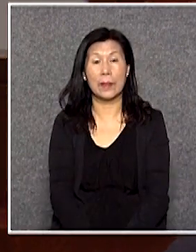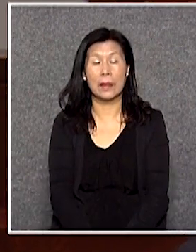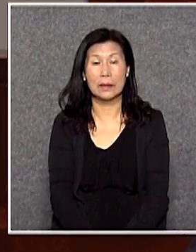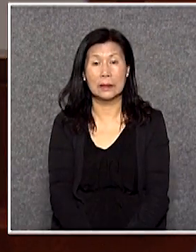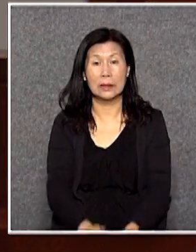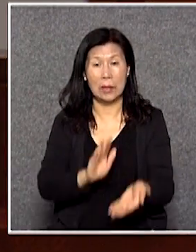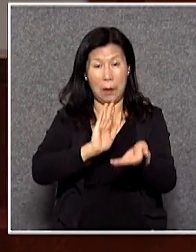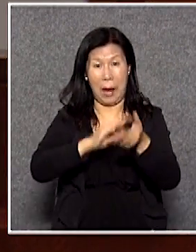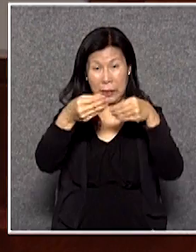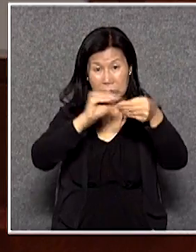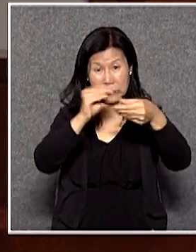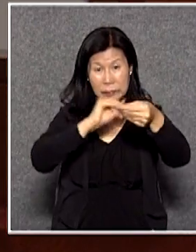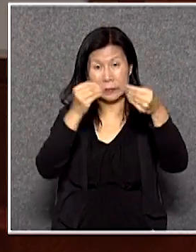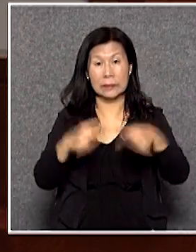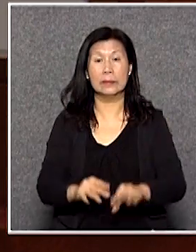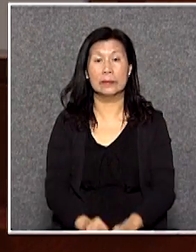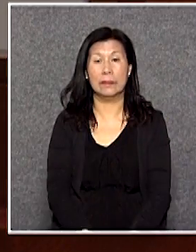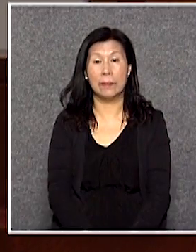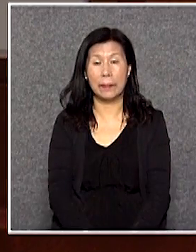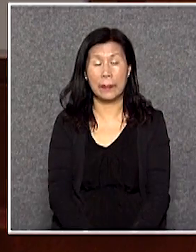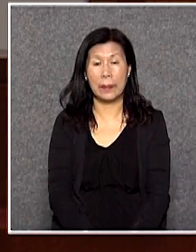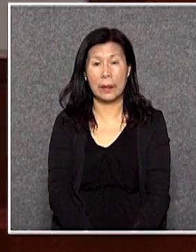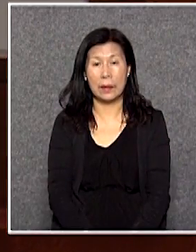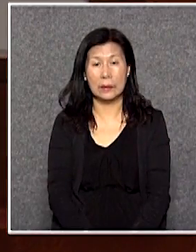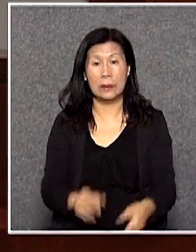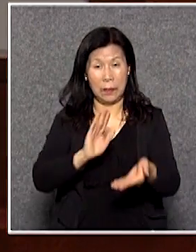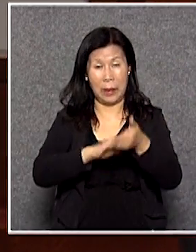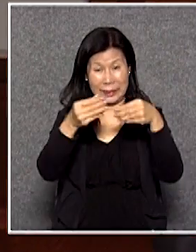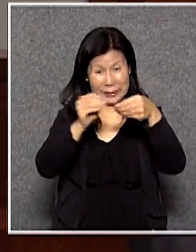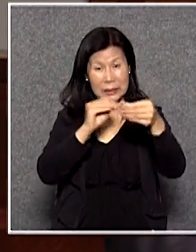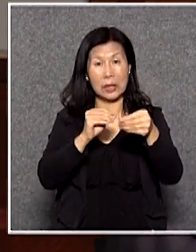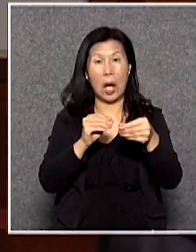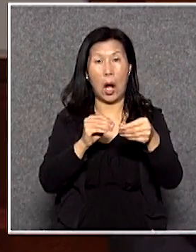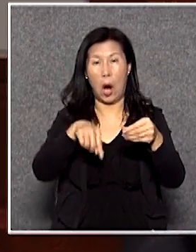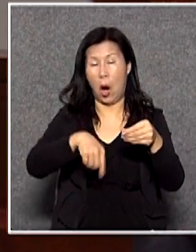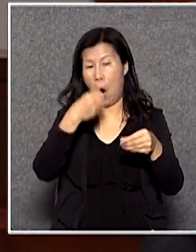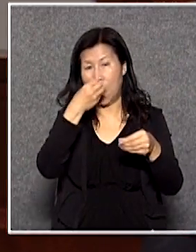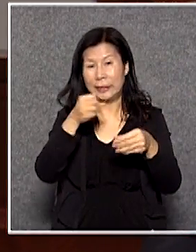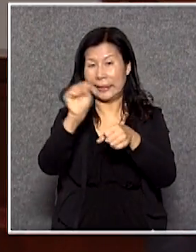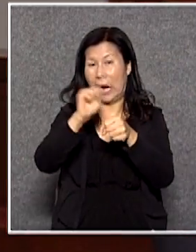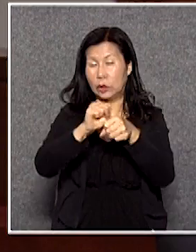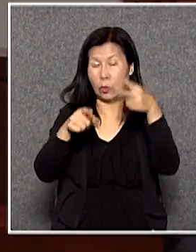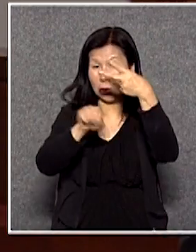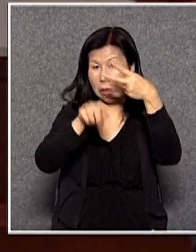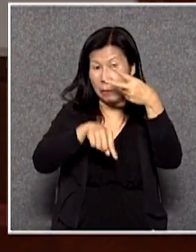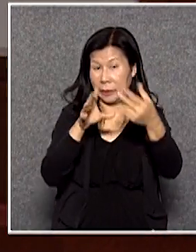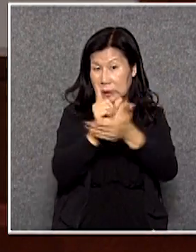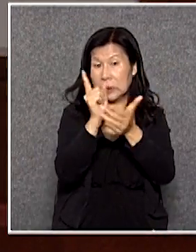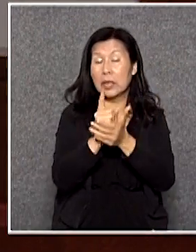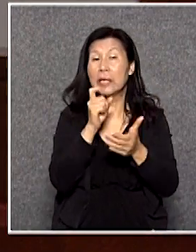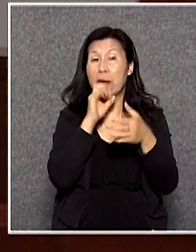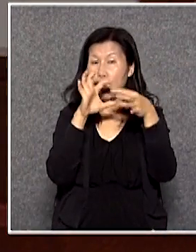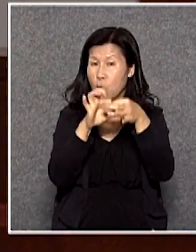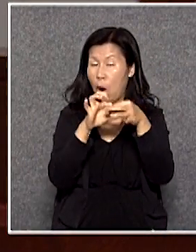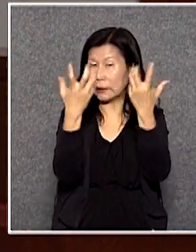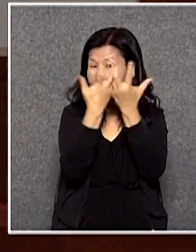醫療券那個當然是一個就是有些人認為是得證現在加到二千元但是你看看這些相關的數字